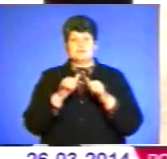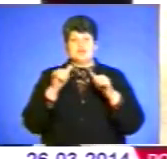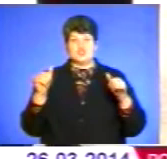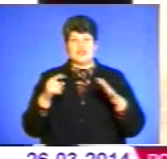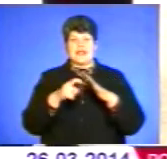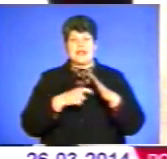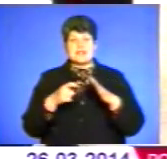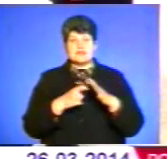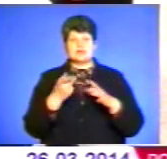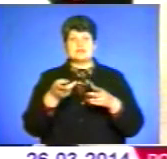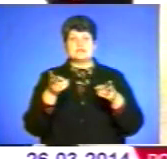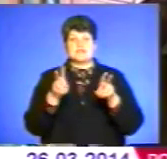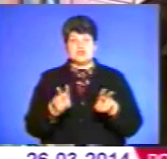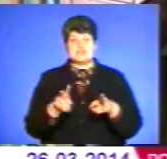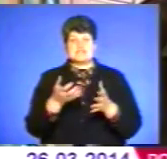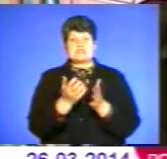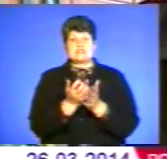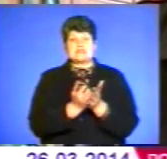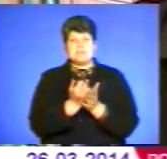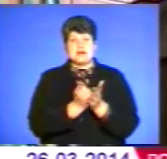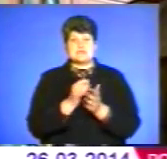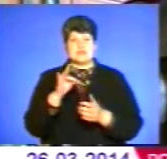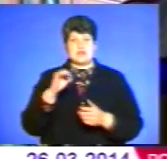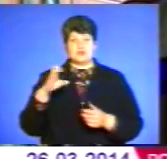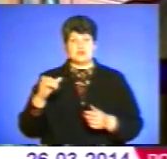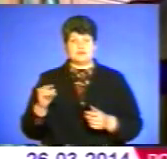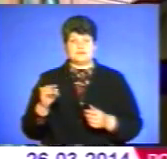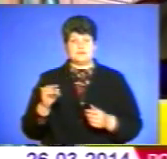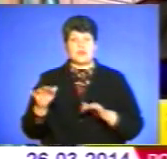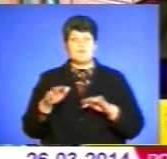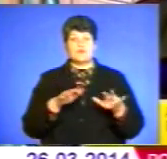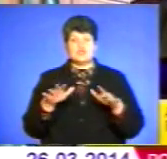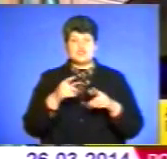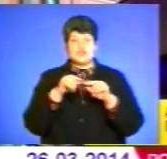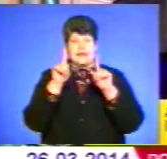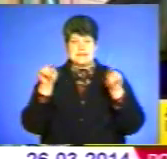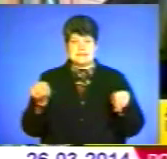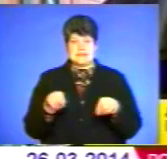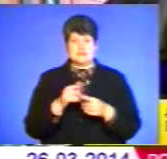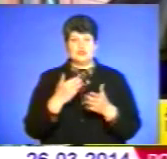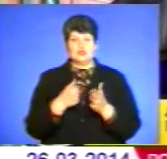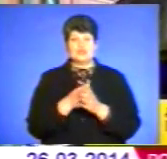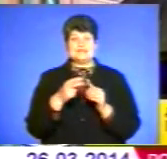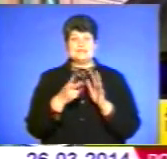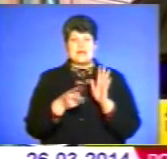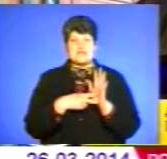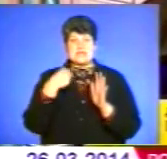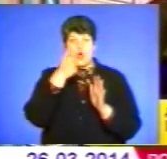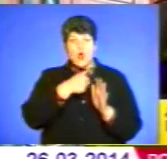Оскільки закінчуються запаси ресурсів. Запасів залишилося подіюча ліцензія, яка в нас до 17-го року.